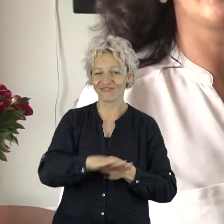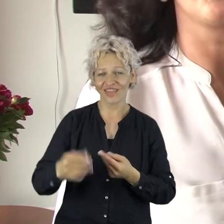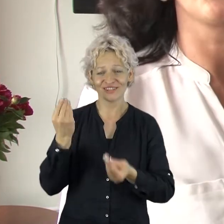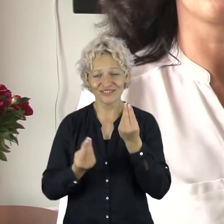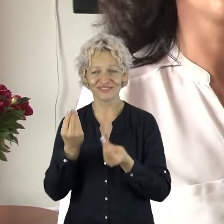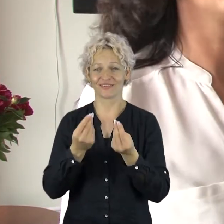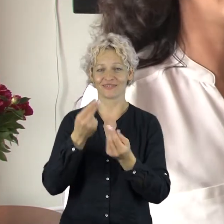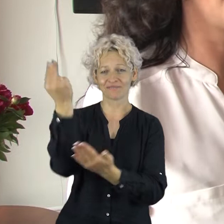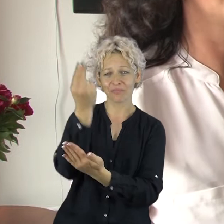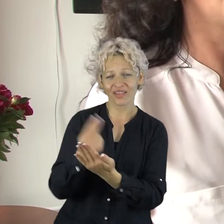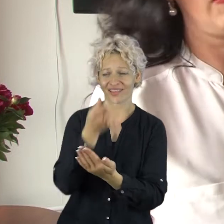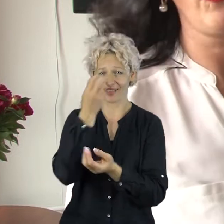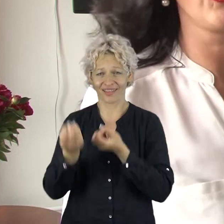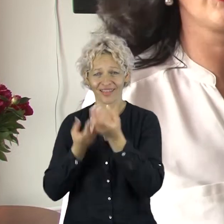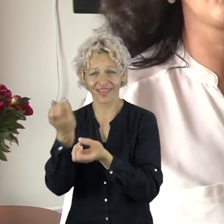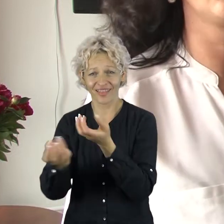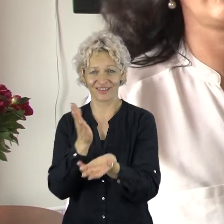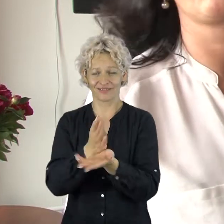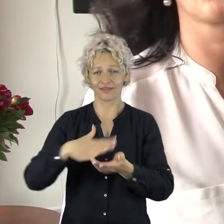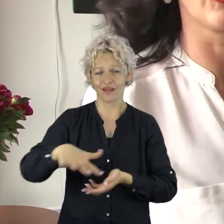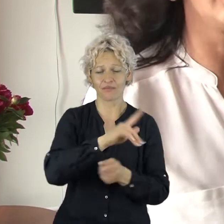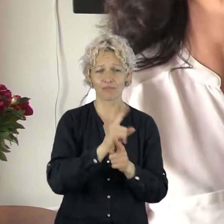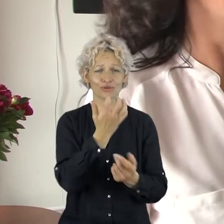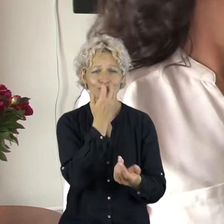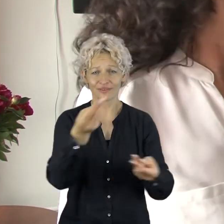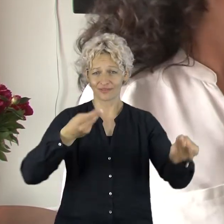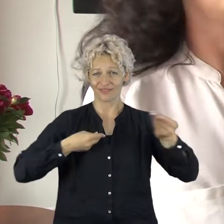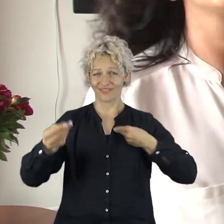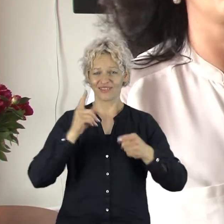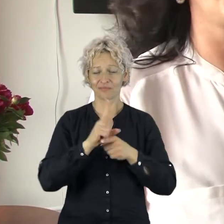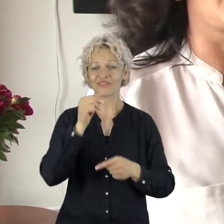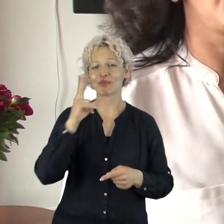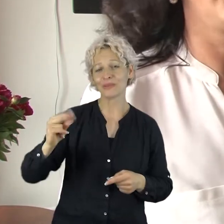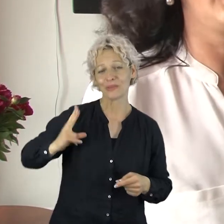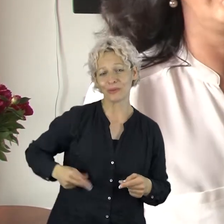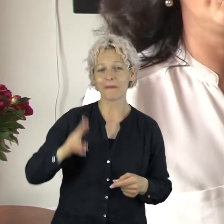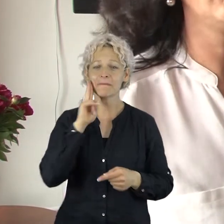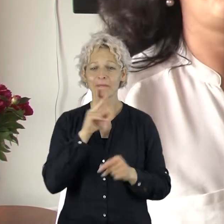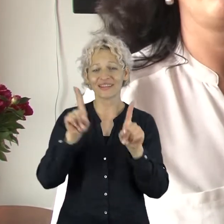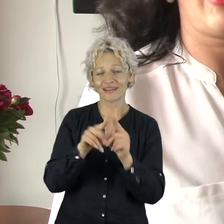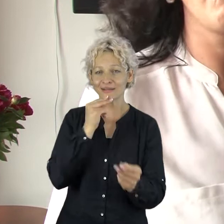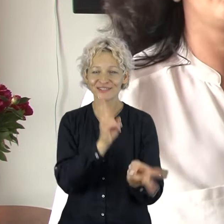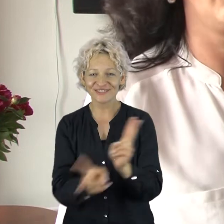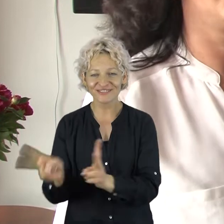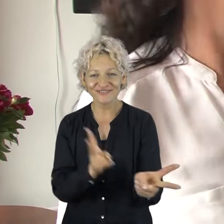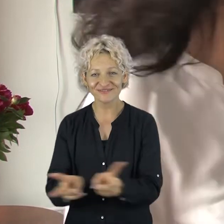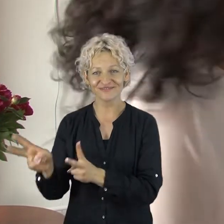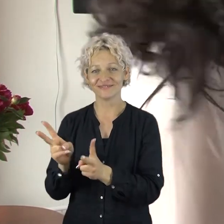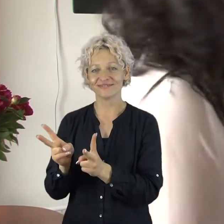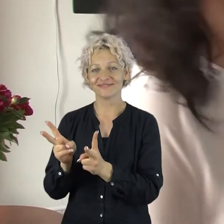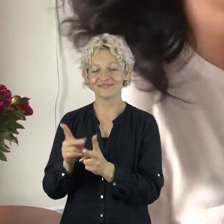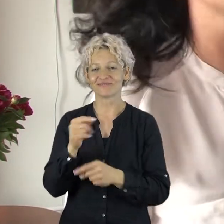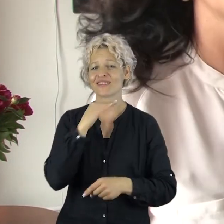pasako į lieraštį su šildo tą aplinką, parašę su, tarkim, su dukra, salotas ir kokį karštą patiekalą. Be abejo, kokio